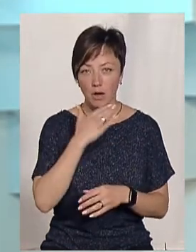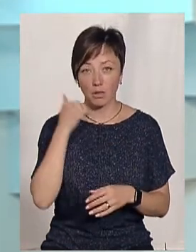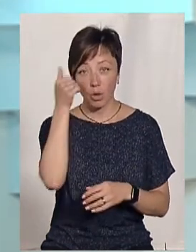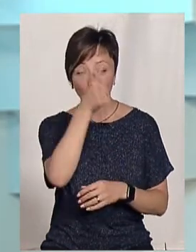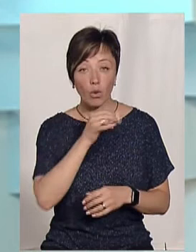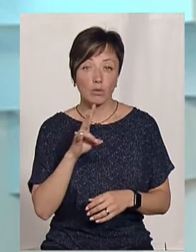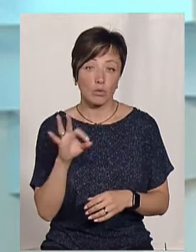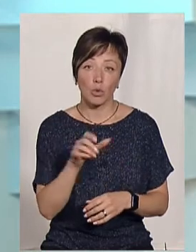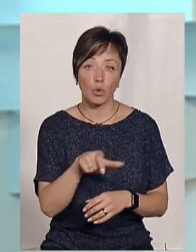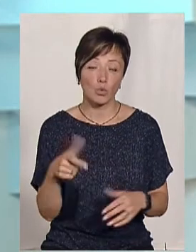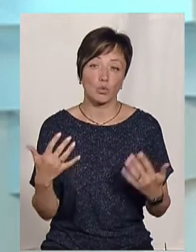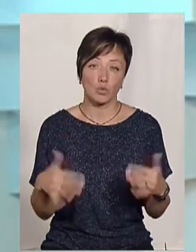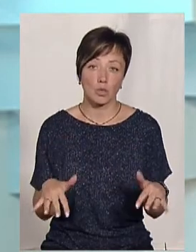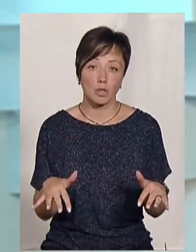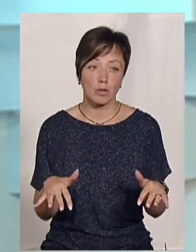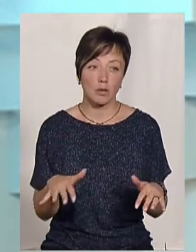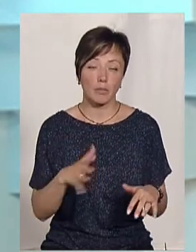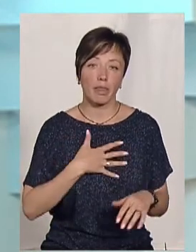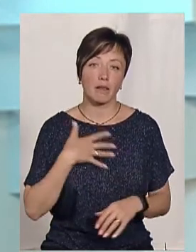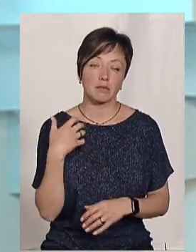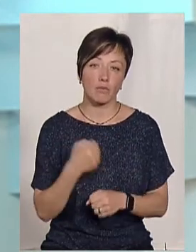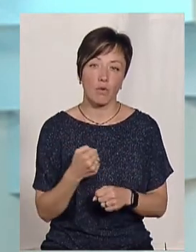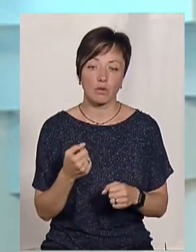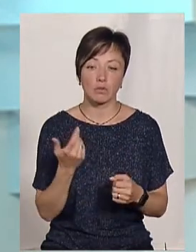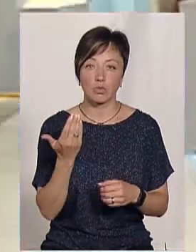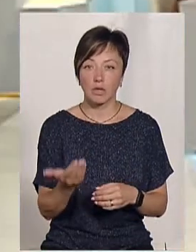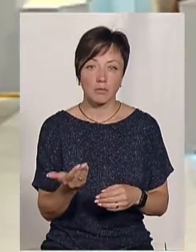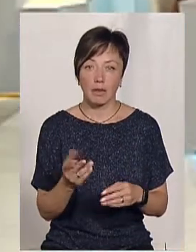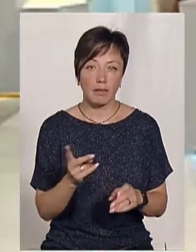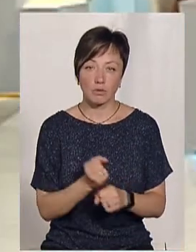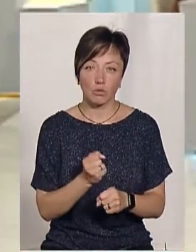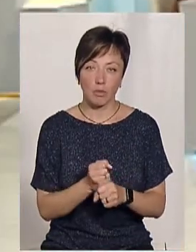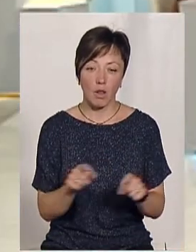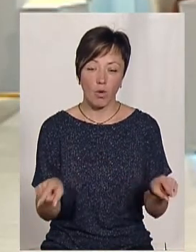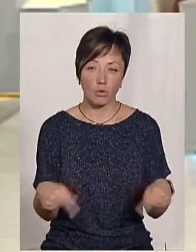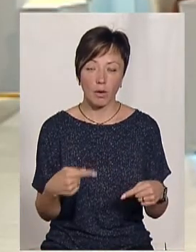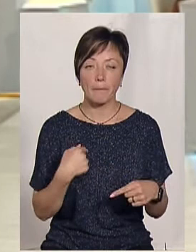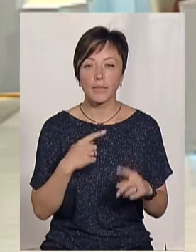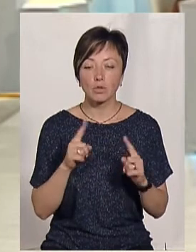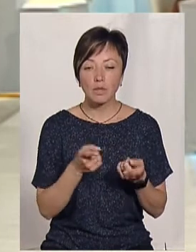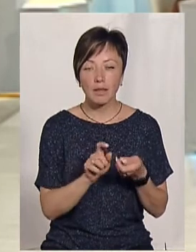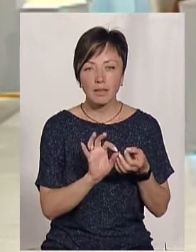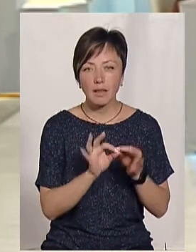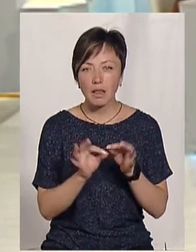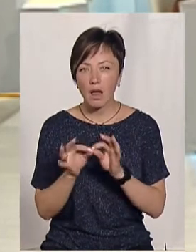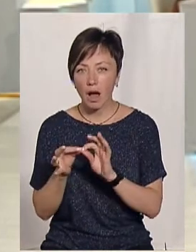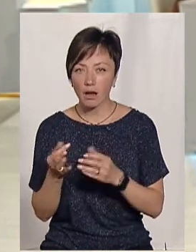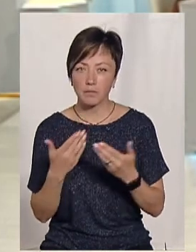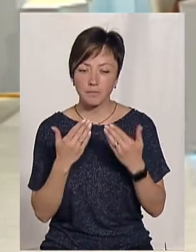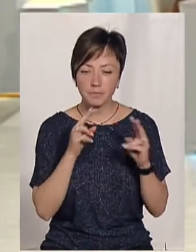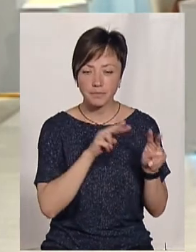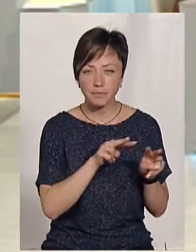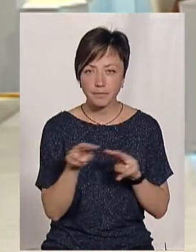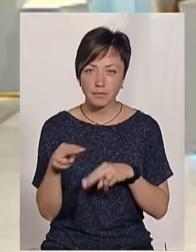років, але люди вже були незадоволені тим, що їм не зробили оновлення. Ми дуже детально до цього ставимося і